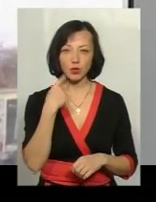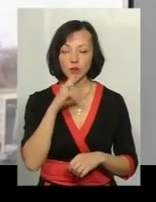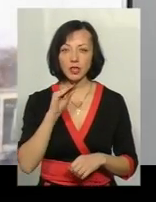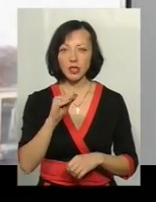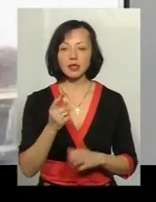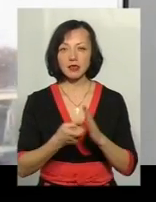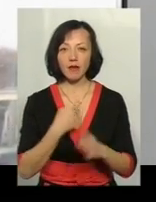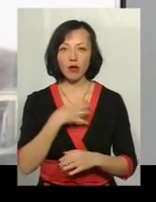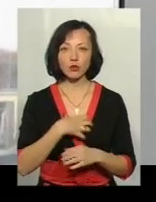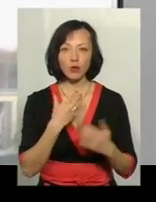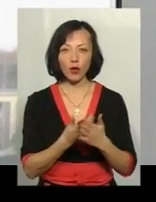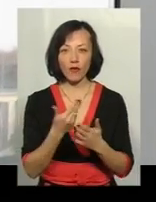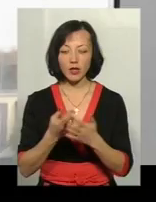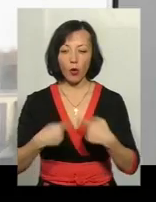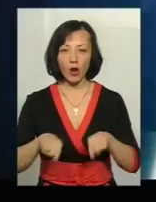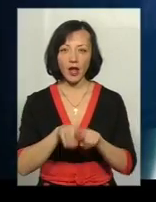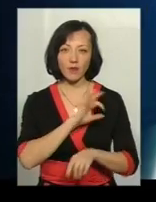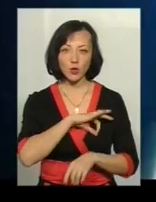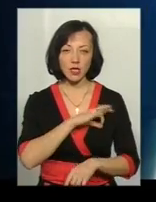про актуальні новини органів юстиції.